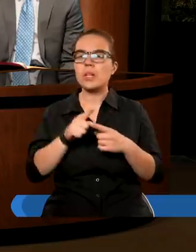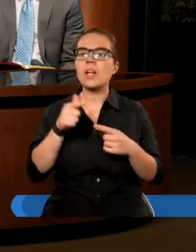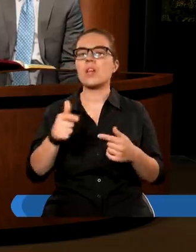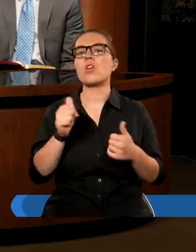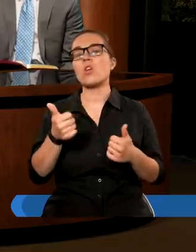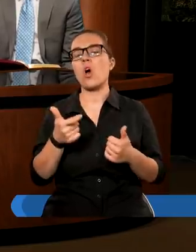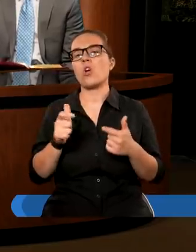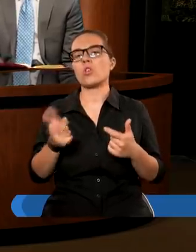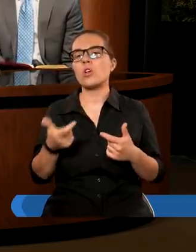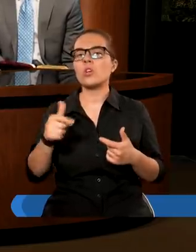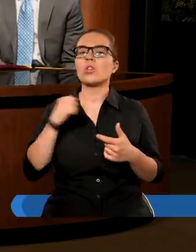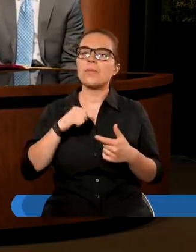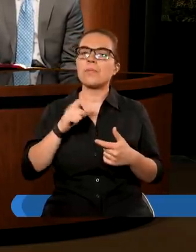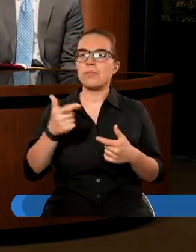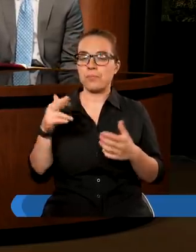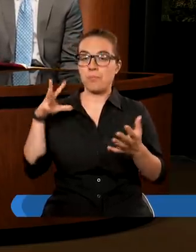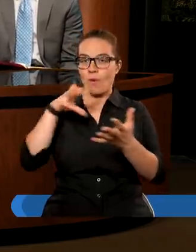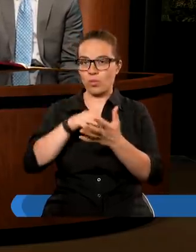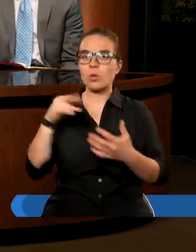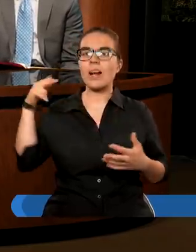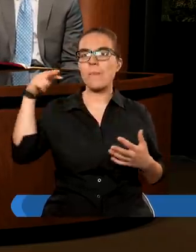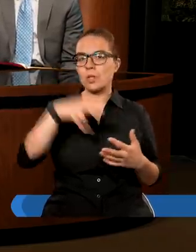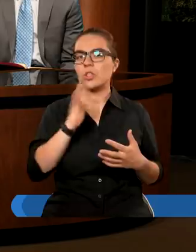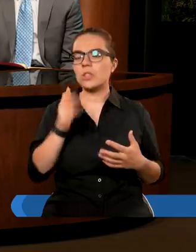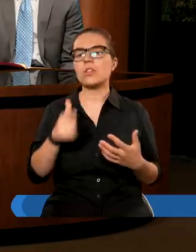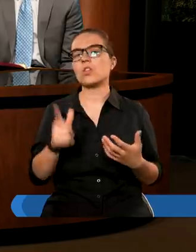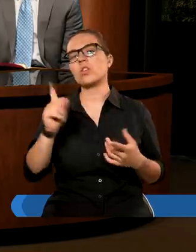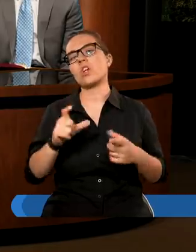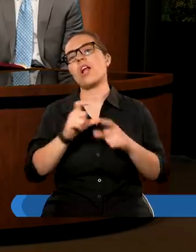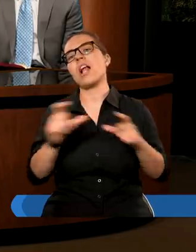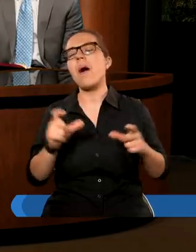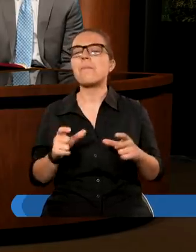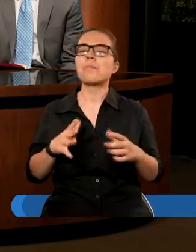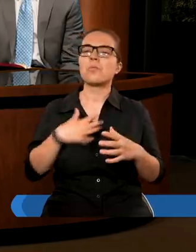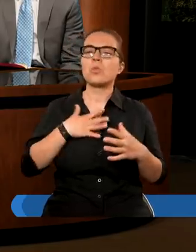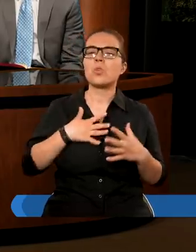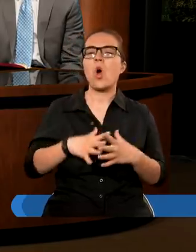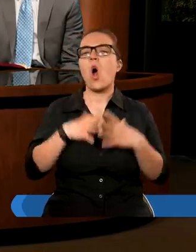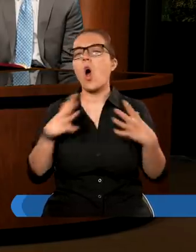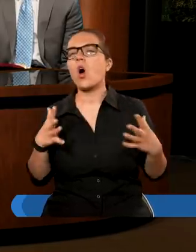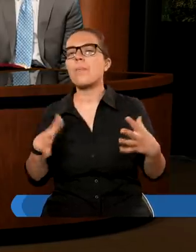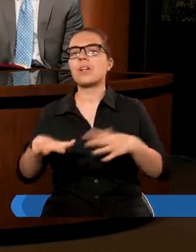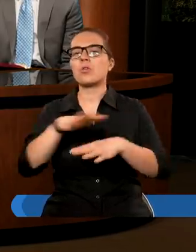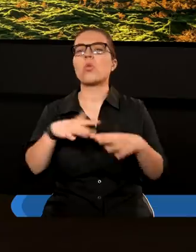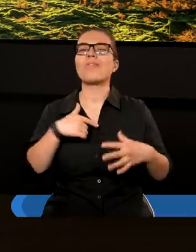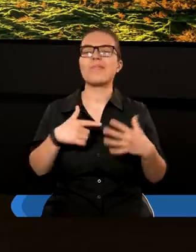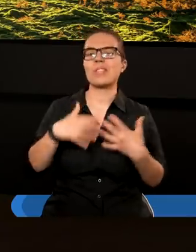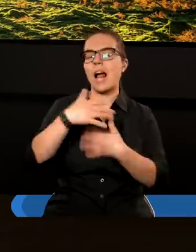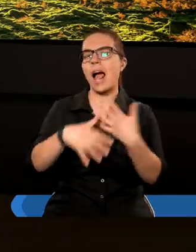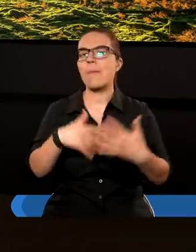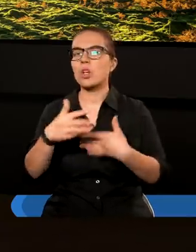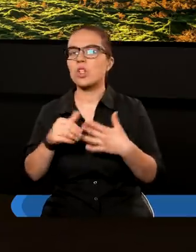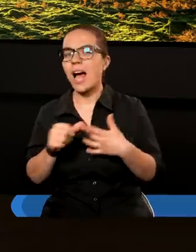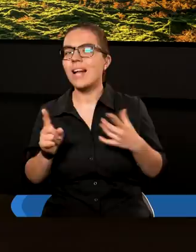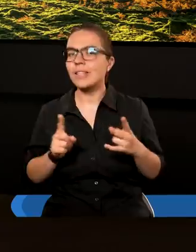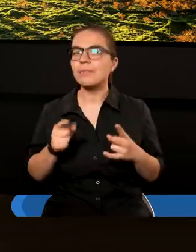czas przed jego powtórnym przyjściem będzie czasem ogromnego duchowego zamieszania na tej ziemi. I